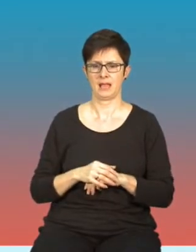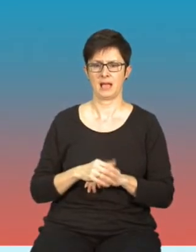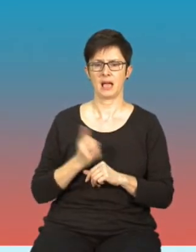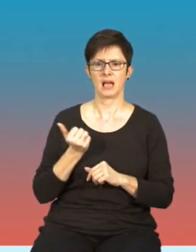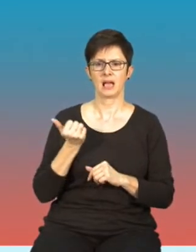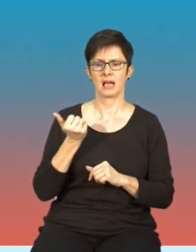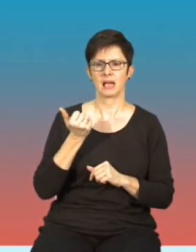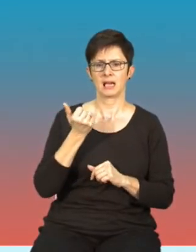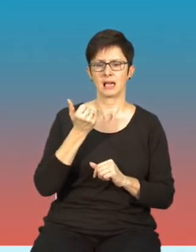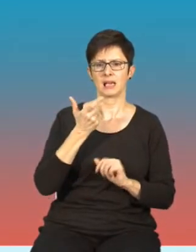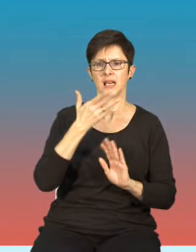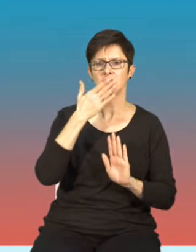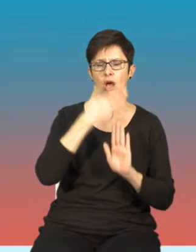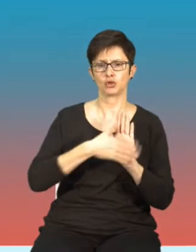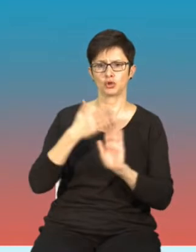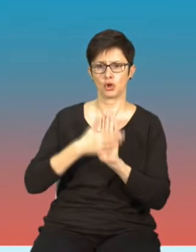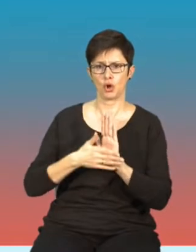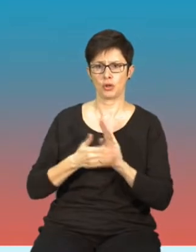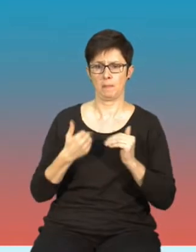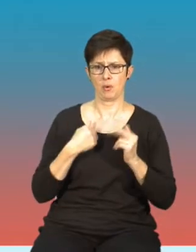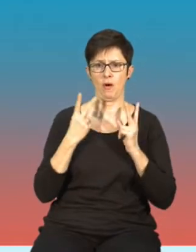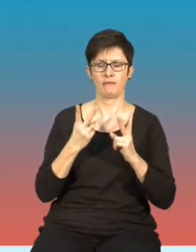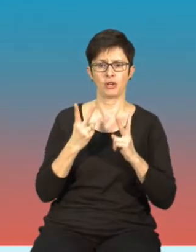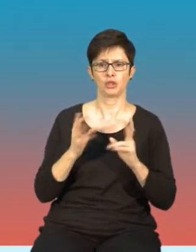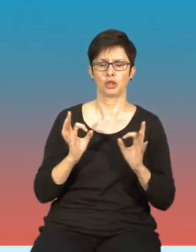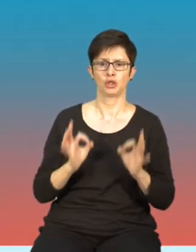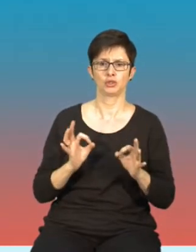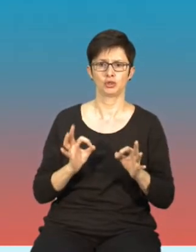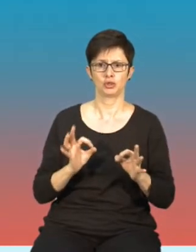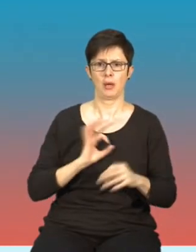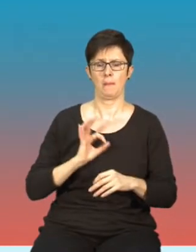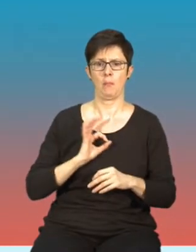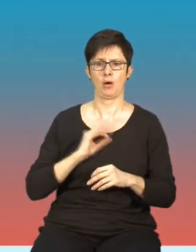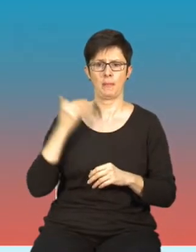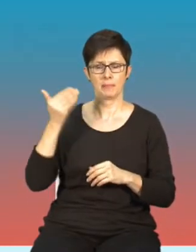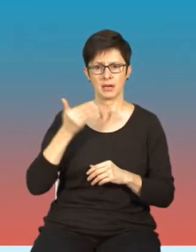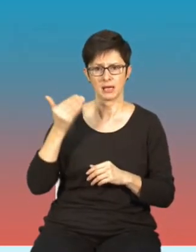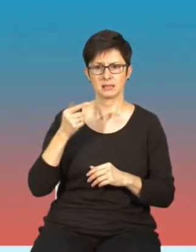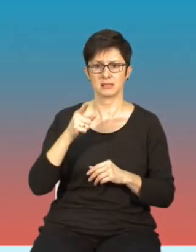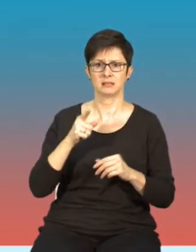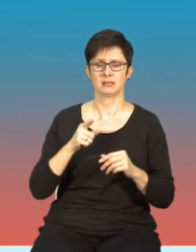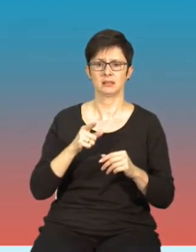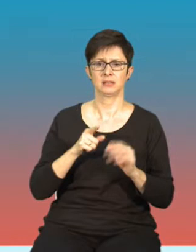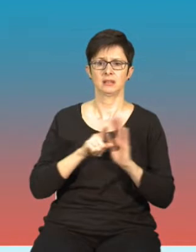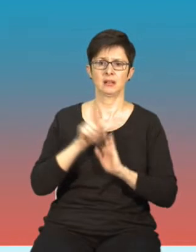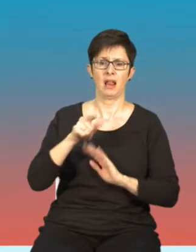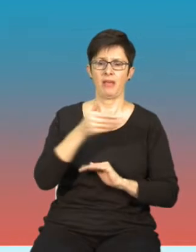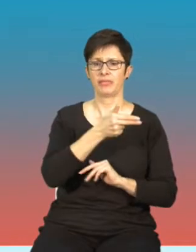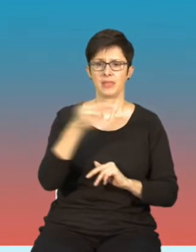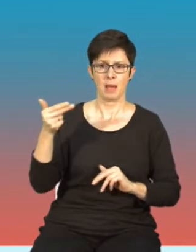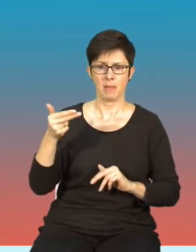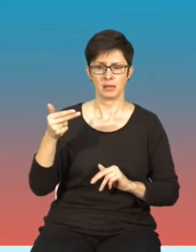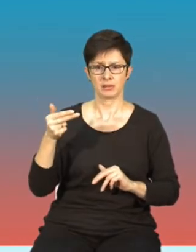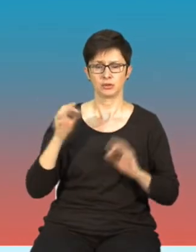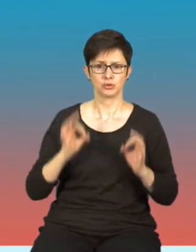które były kluczowe dla dzisiejszej mojej prezentacji i dla tematu, o którym tutaj